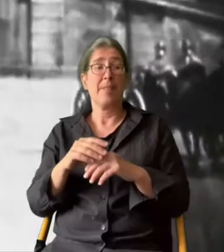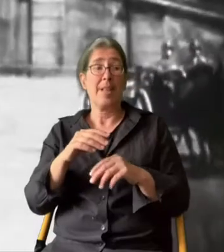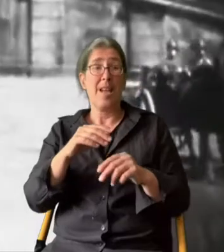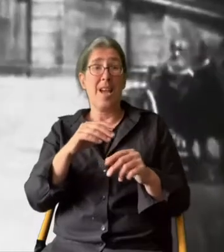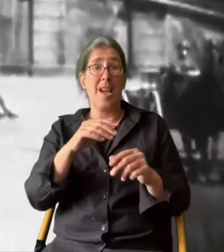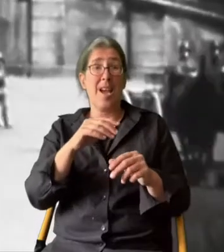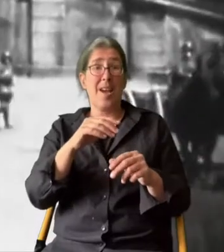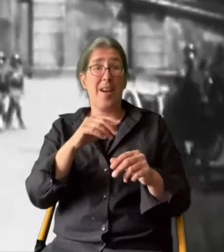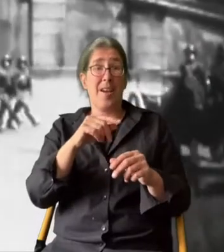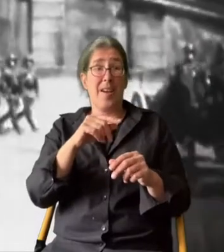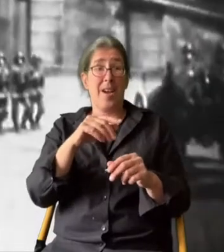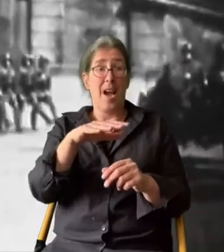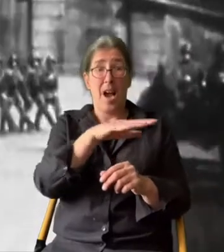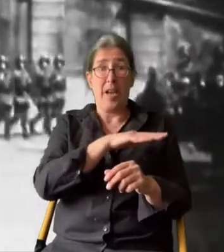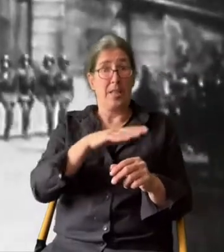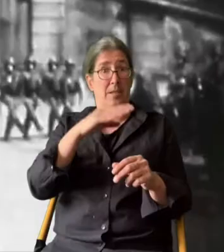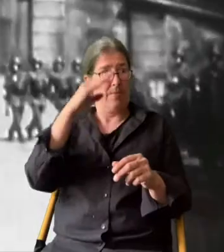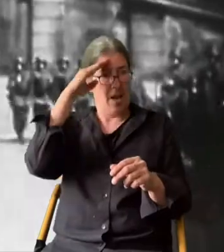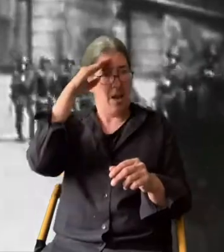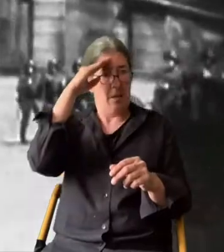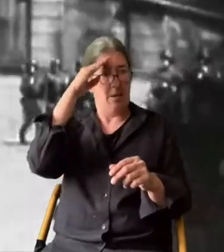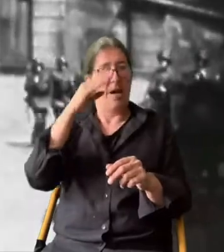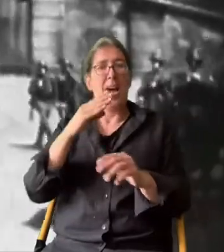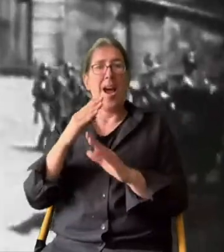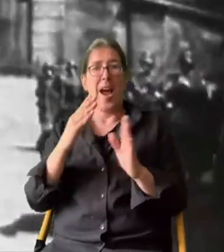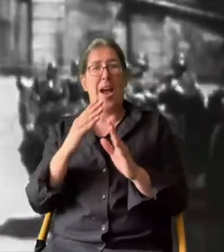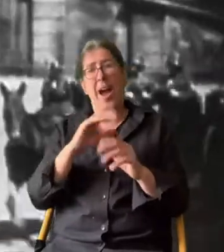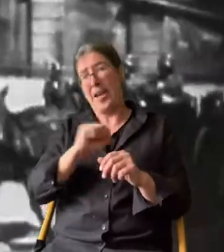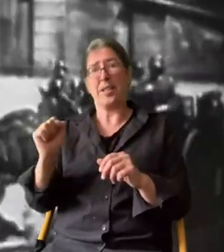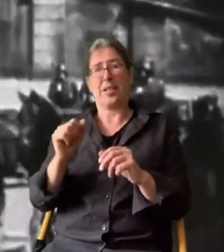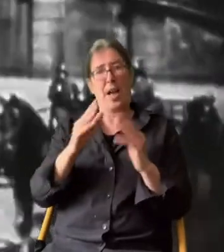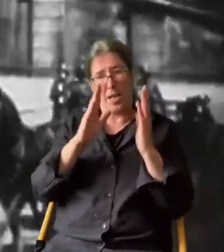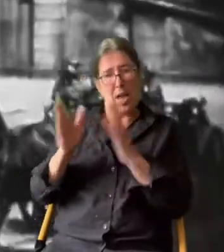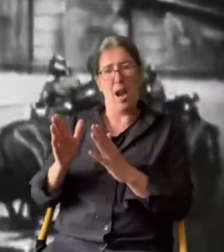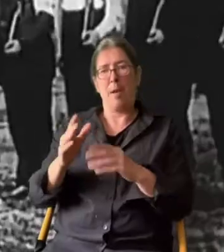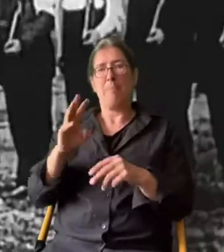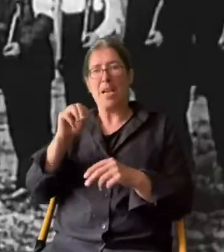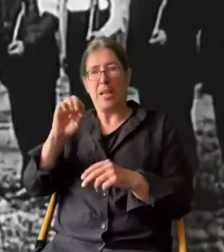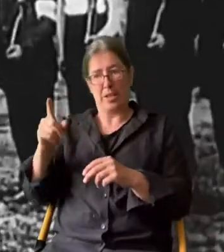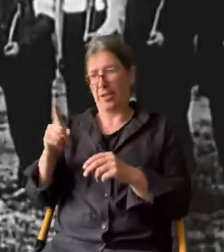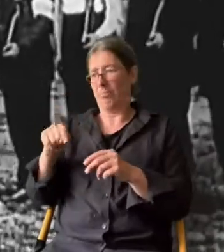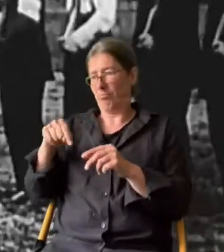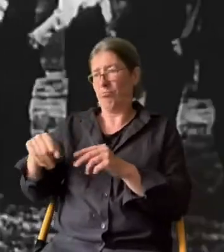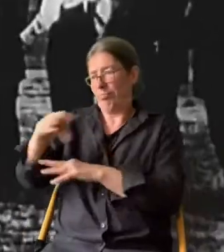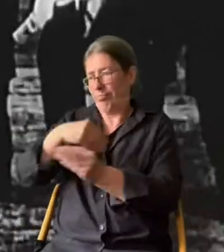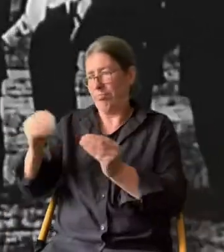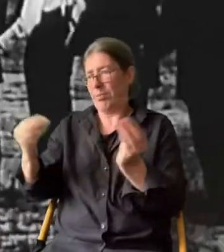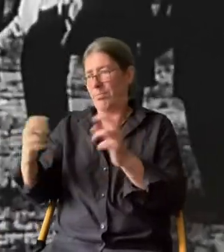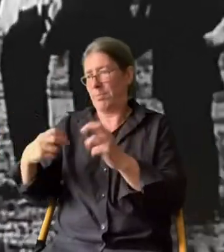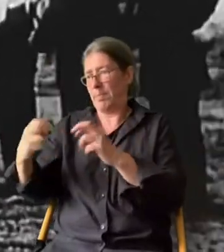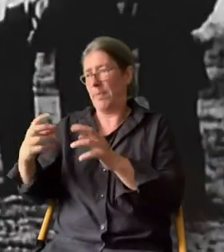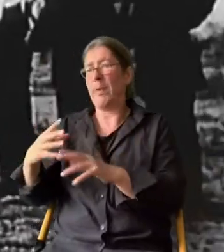Die Reichswehr rüstet heimlich rechtsradikale Milizen zur sogenannten Schwarzen Reichswehr auf.